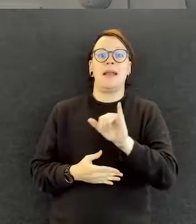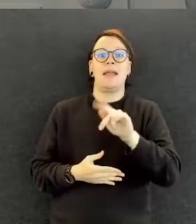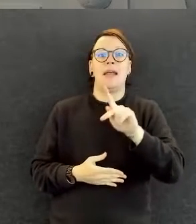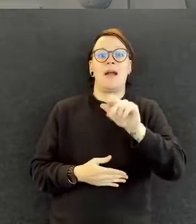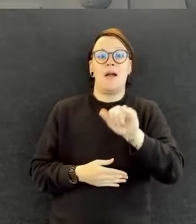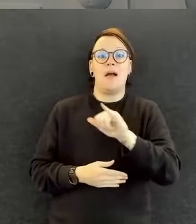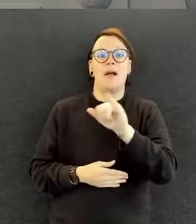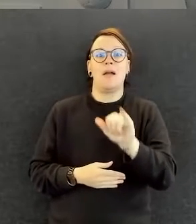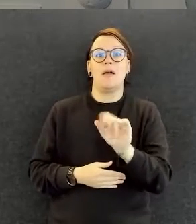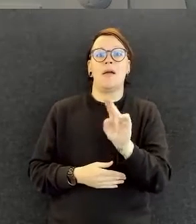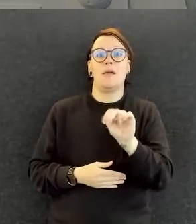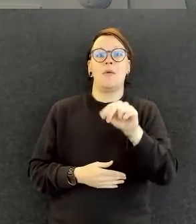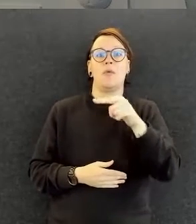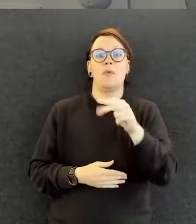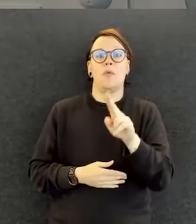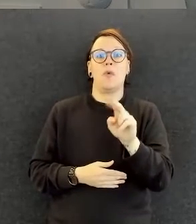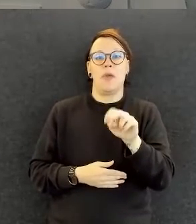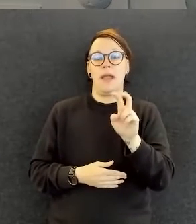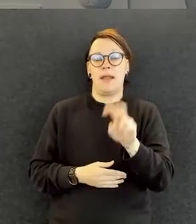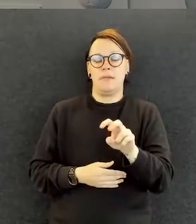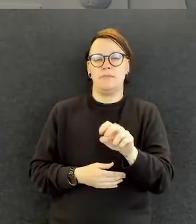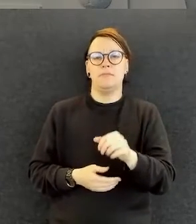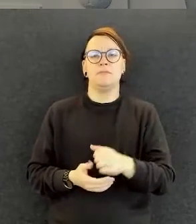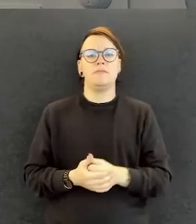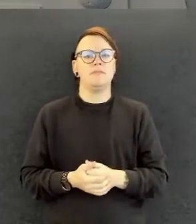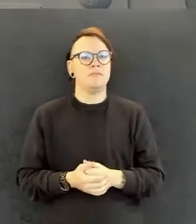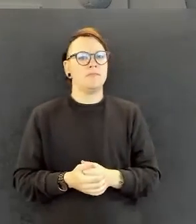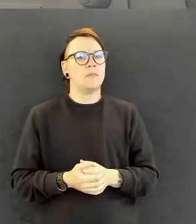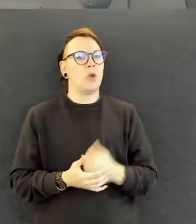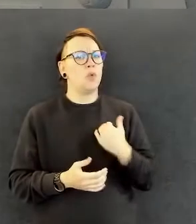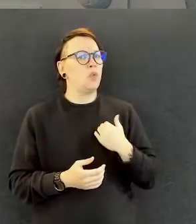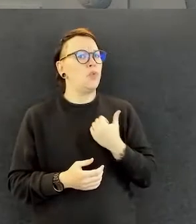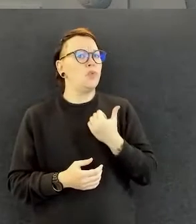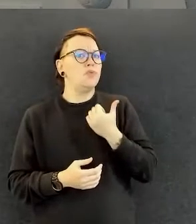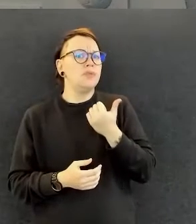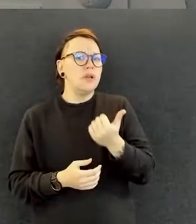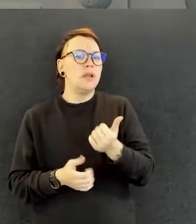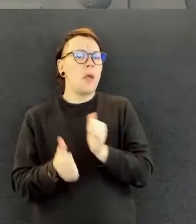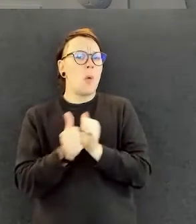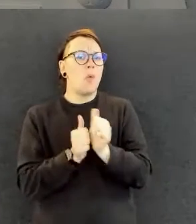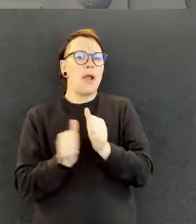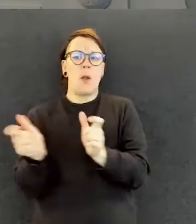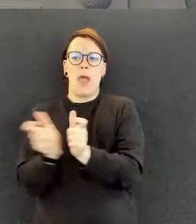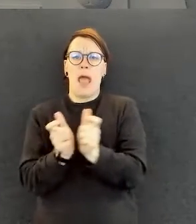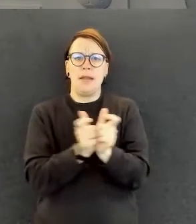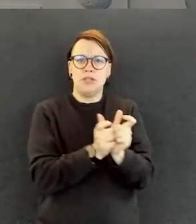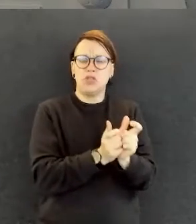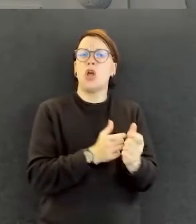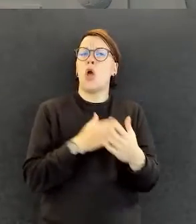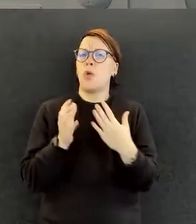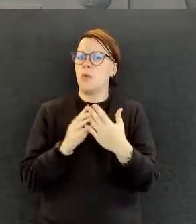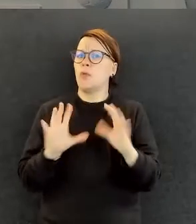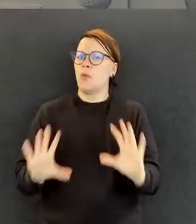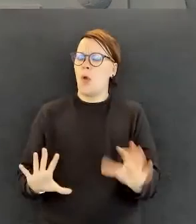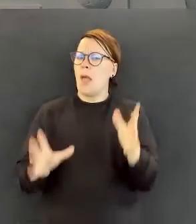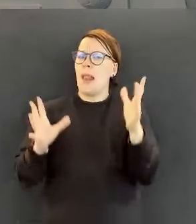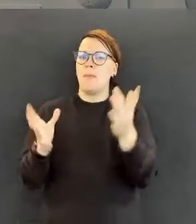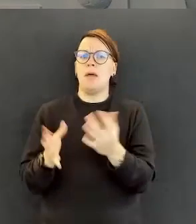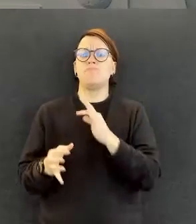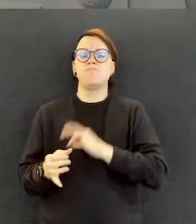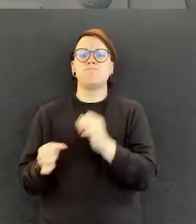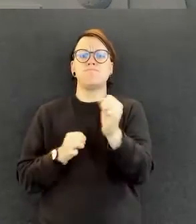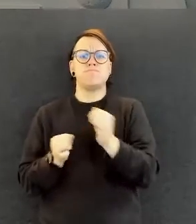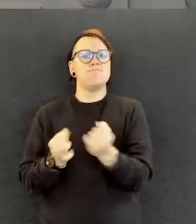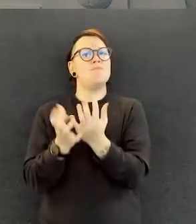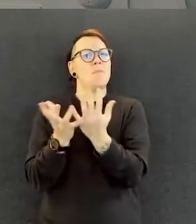vaikkapa urheilujärjestöissä työelämän monimuotoisuus? Minä käsitän työelämän monimuotoisuuden